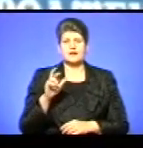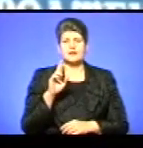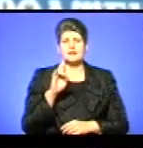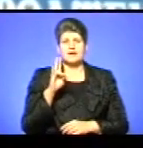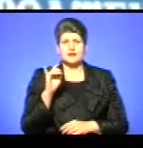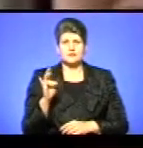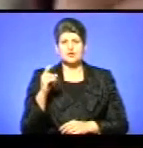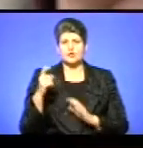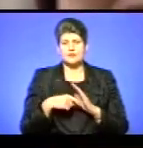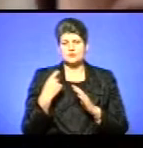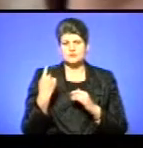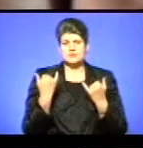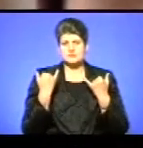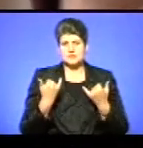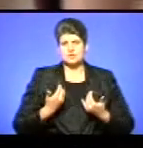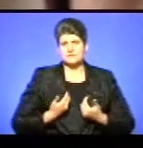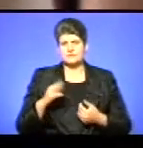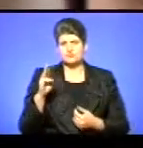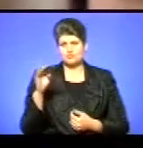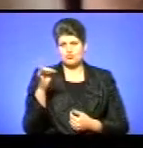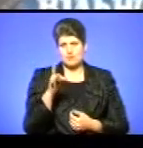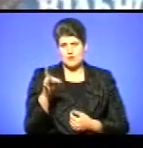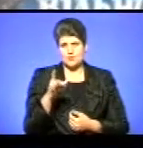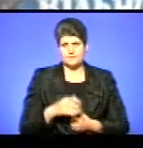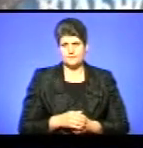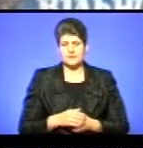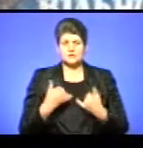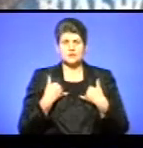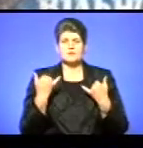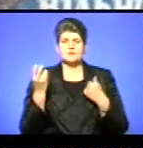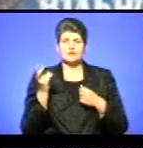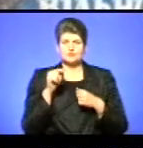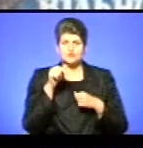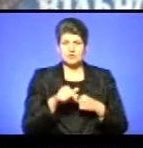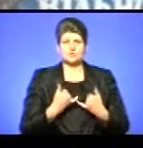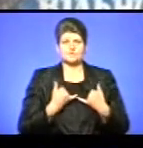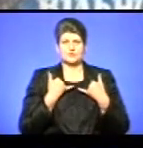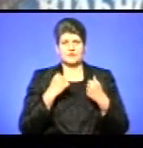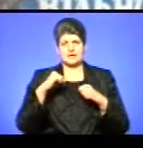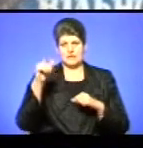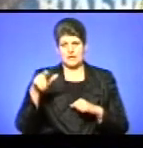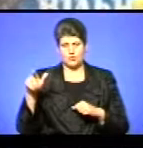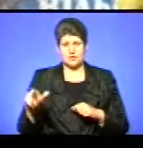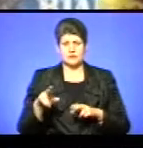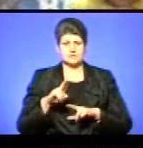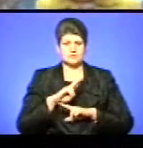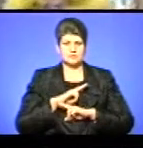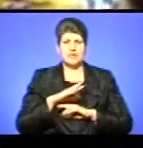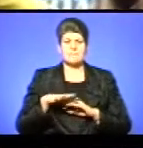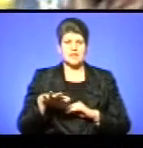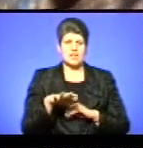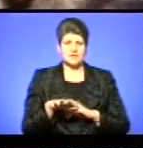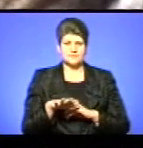Донецької області. Зараз проживає у Шумському районі. Я сьогодні пройшов сюди, щоб чунати героїв, які полягли на Майдані.